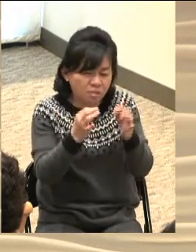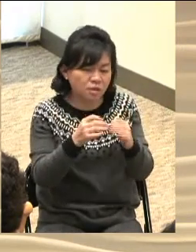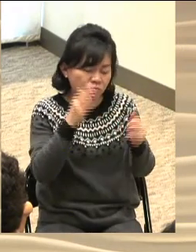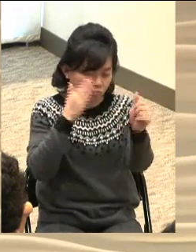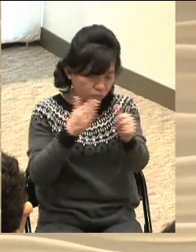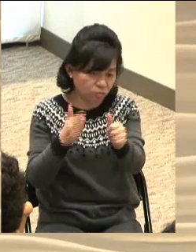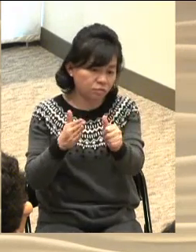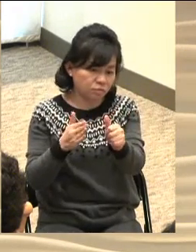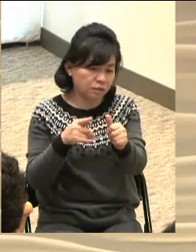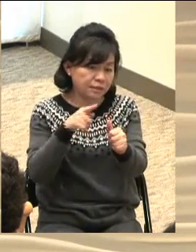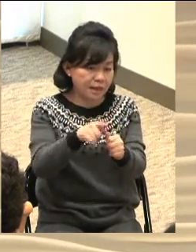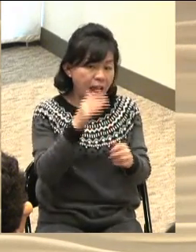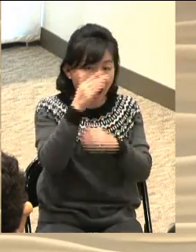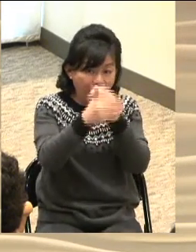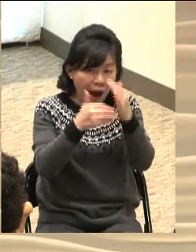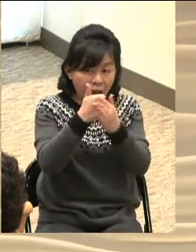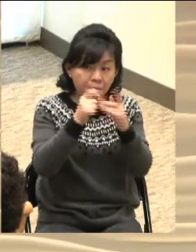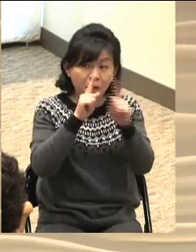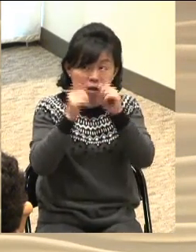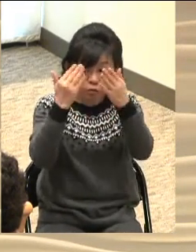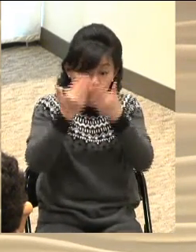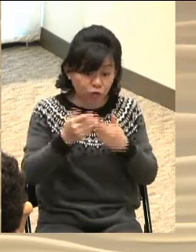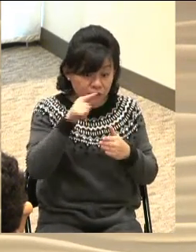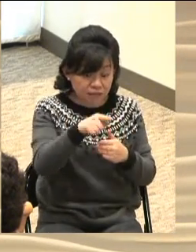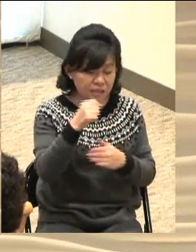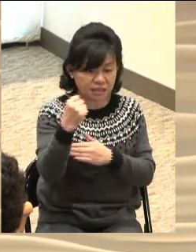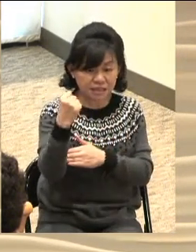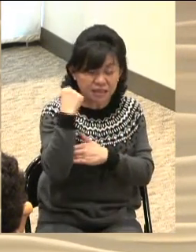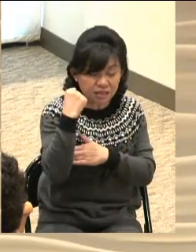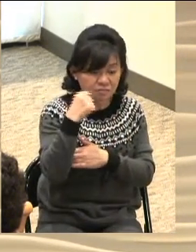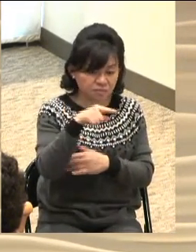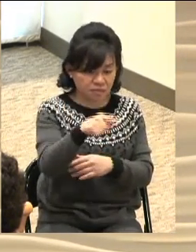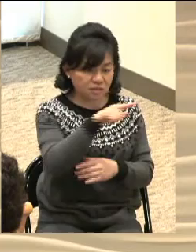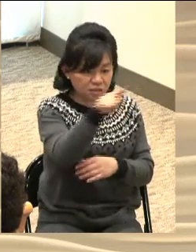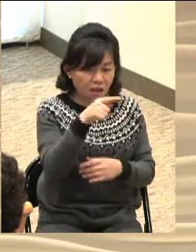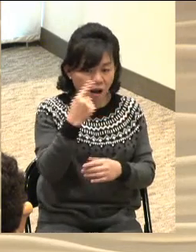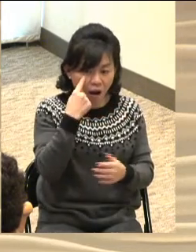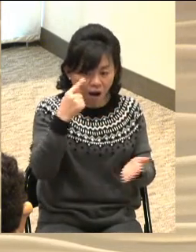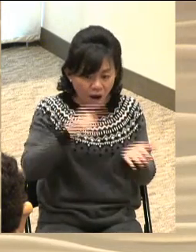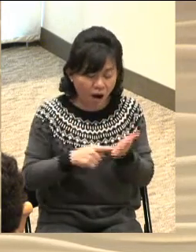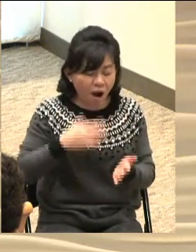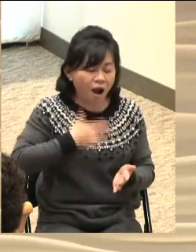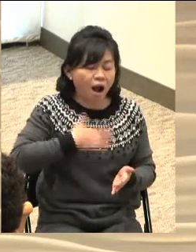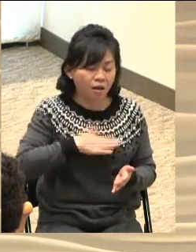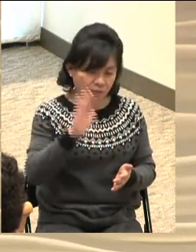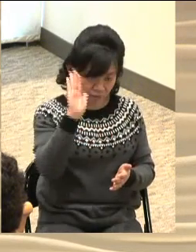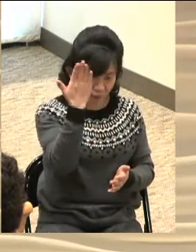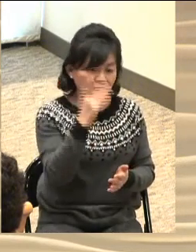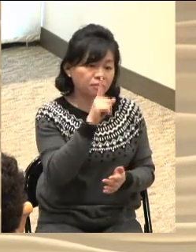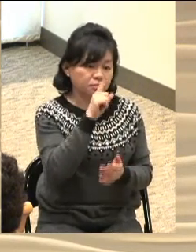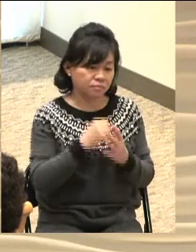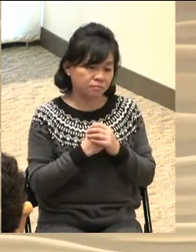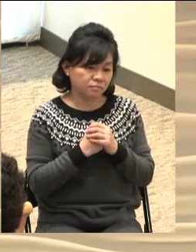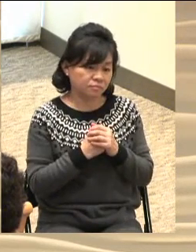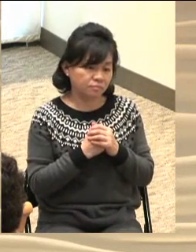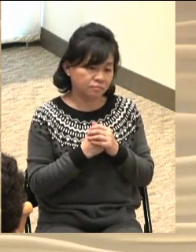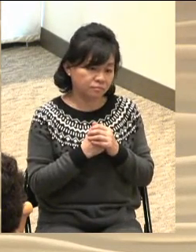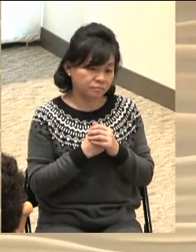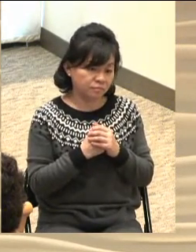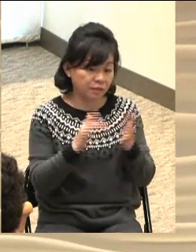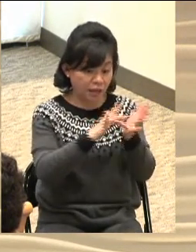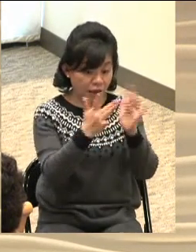때에 그 말씀이 주시는 놀라운 기쁨을 맛보시게 될 줄로 믿습니다 예수 그리스도를 우리 안에